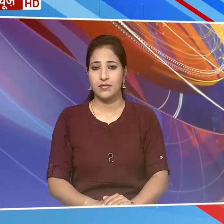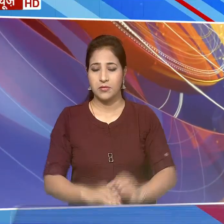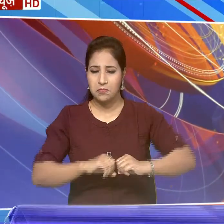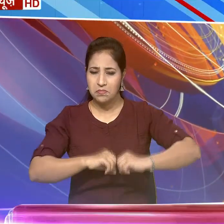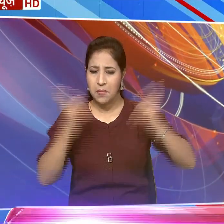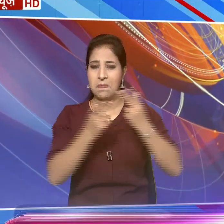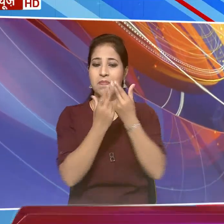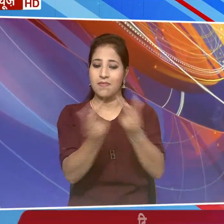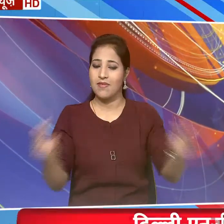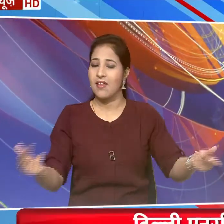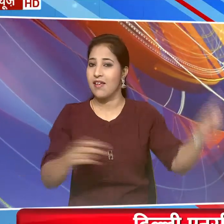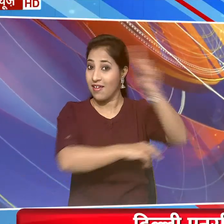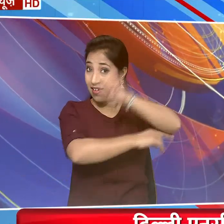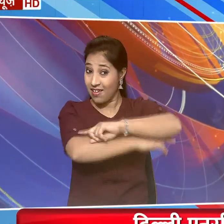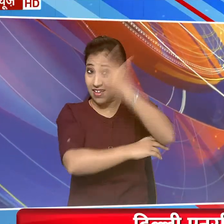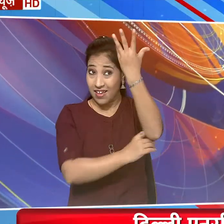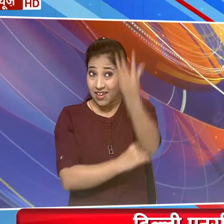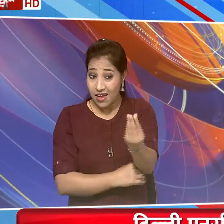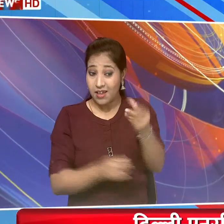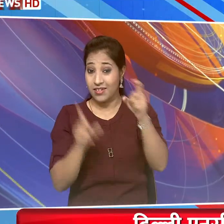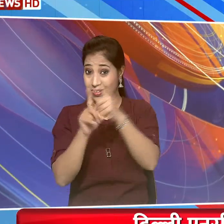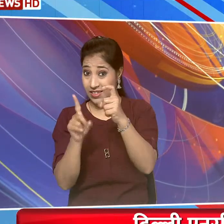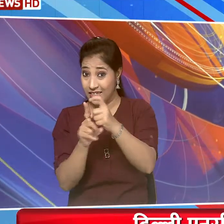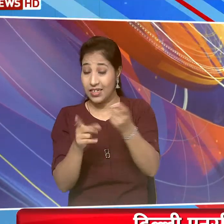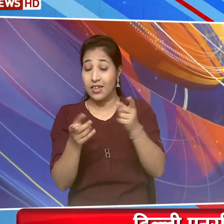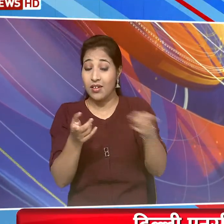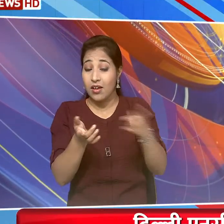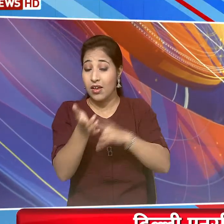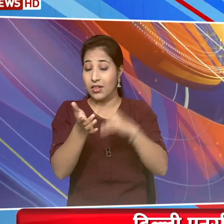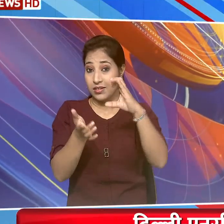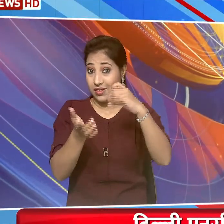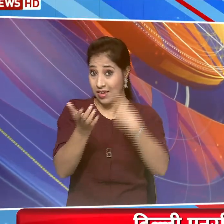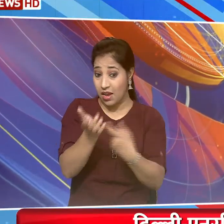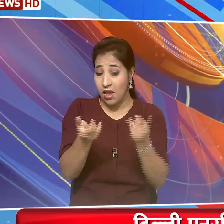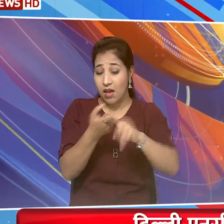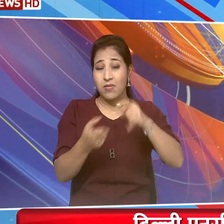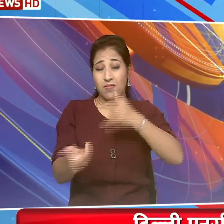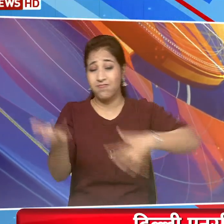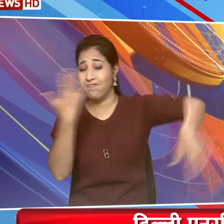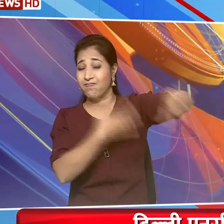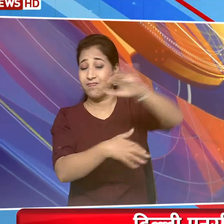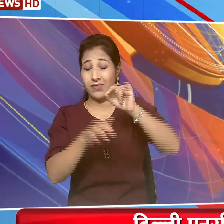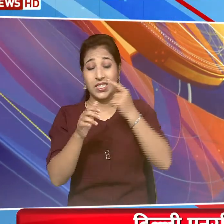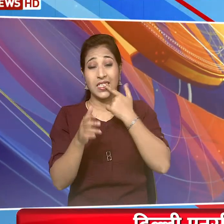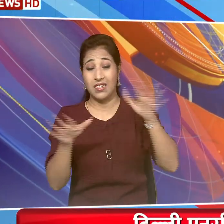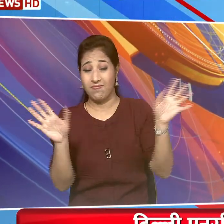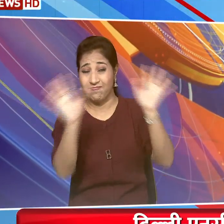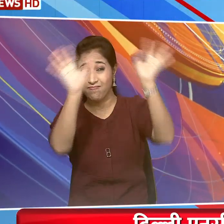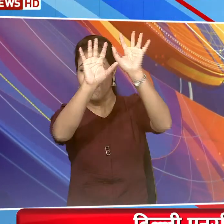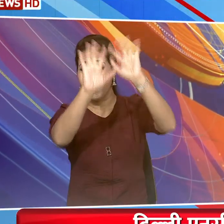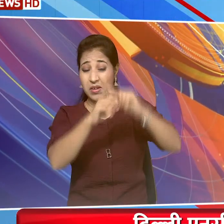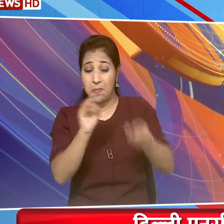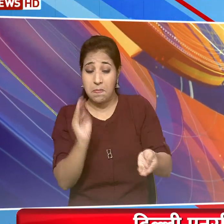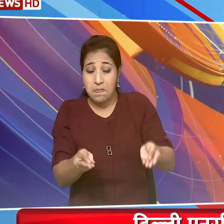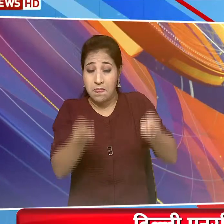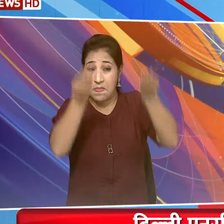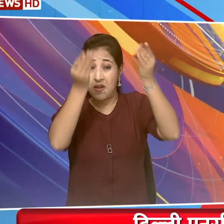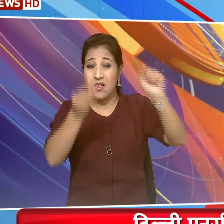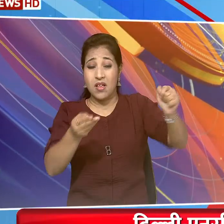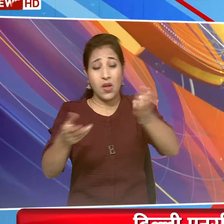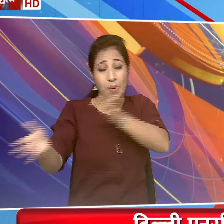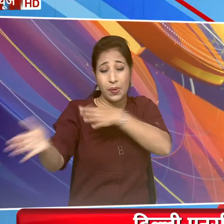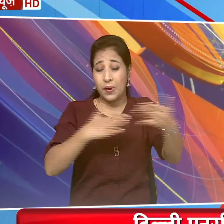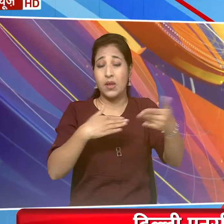दिवाली की रात दिल्ली एंसियार में वायू प्रोदूशन बढ़ा, दिल्ली नौइडा में वायू गुडवत्ता बहुत खराब